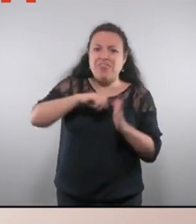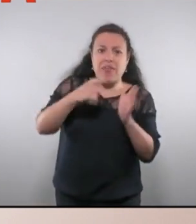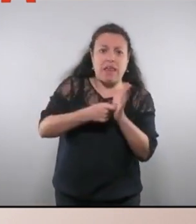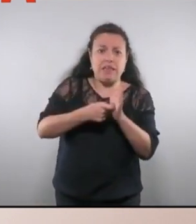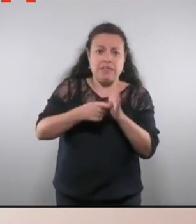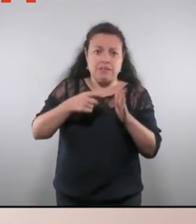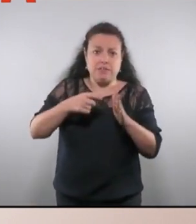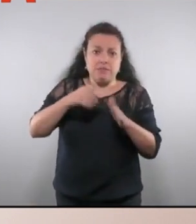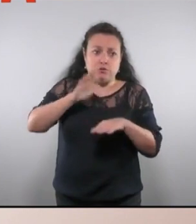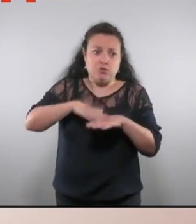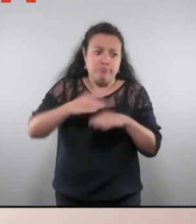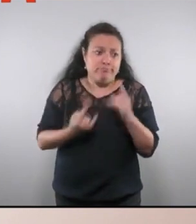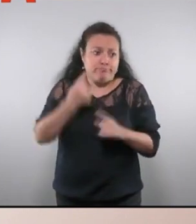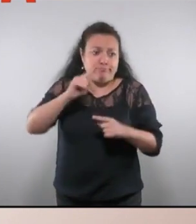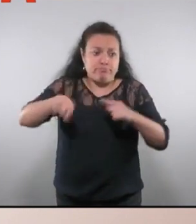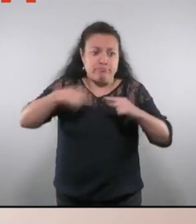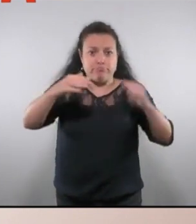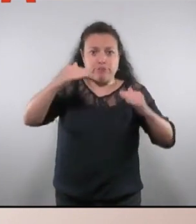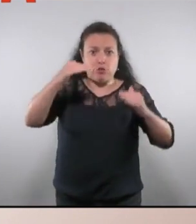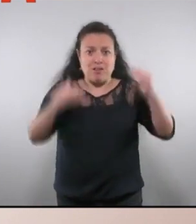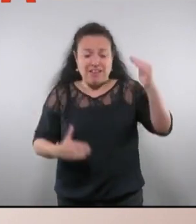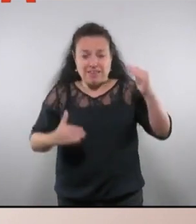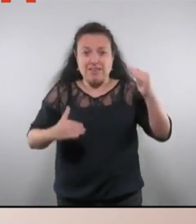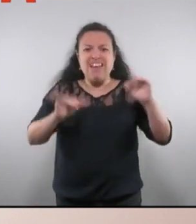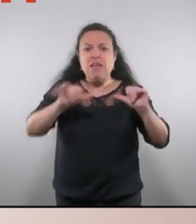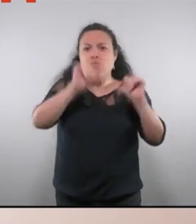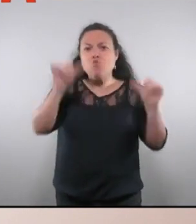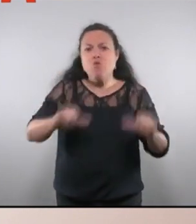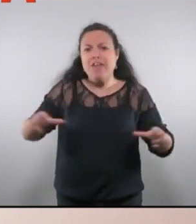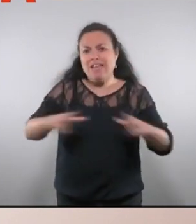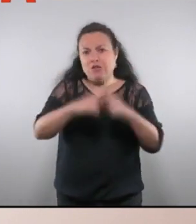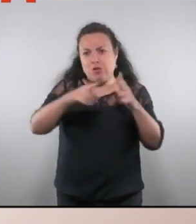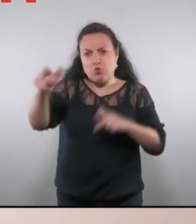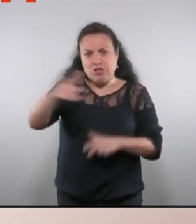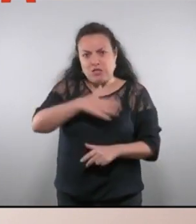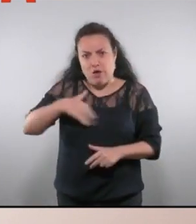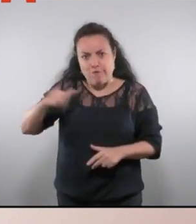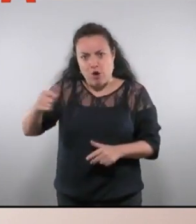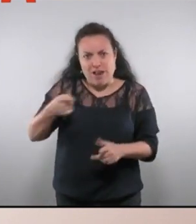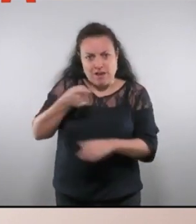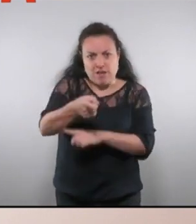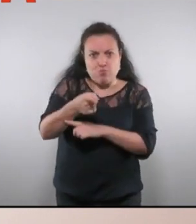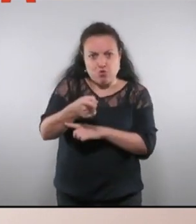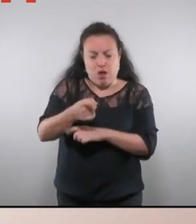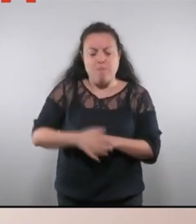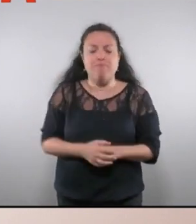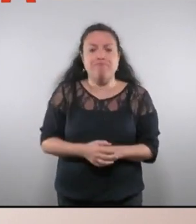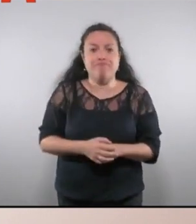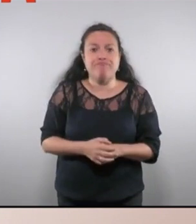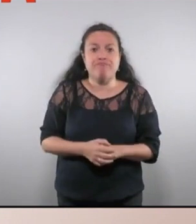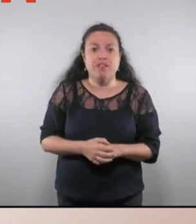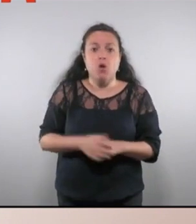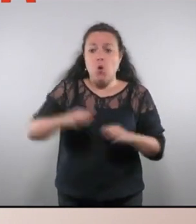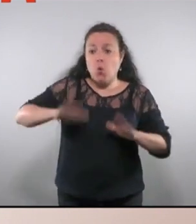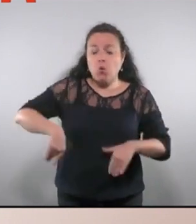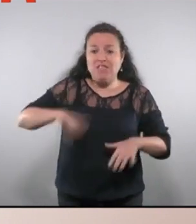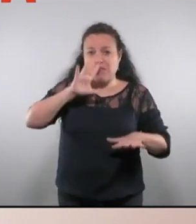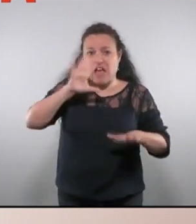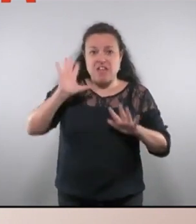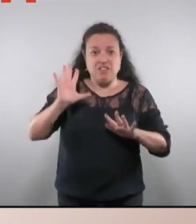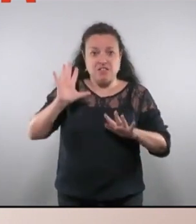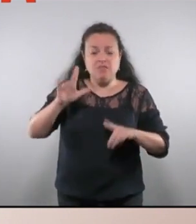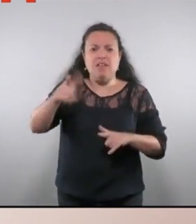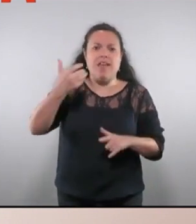desigualtats dels models de societat que vostès defensen i que vostès volen imposar. i és que en les darreres dècades